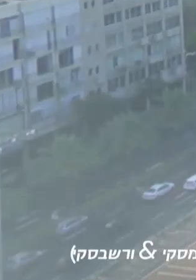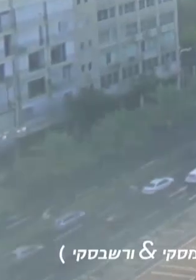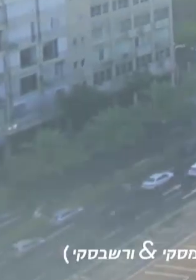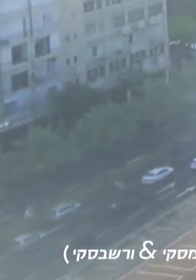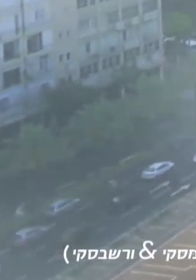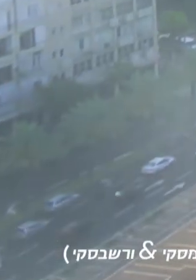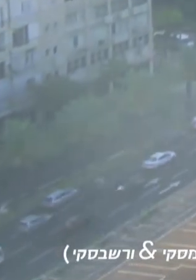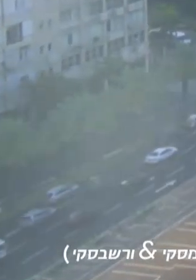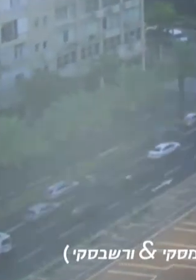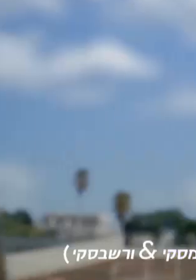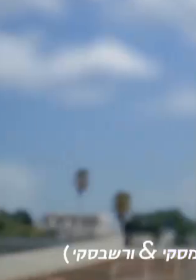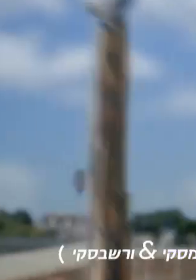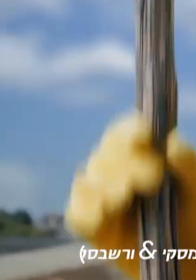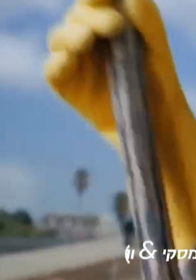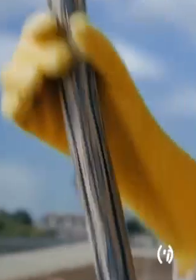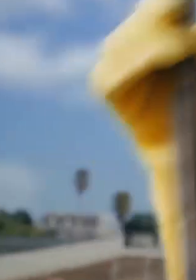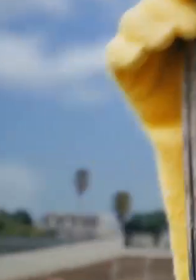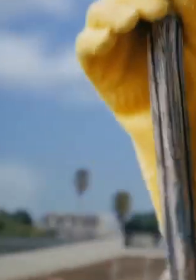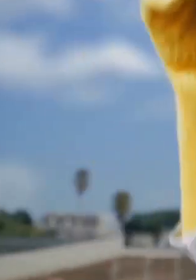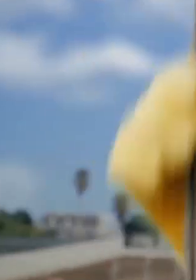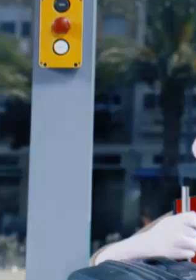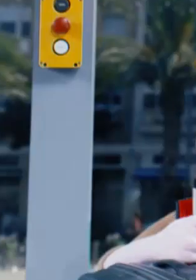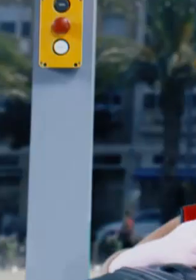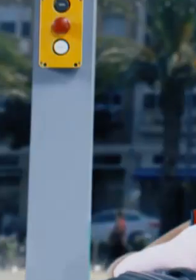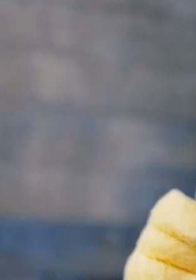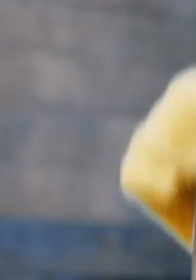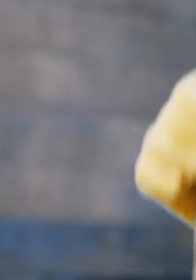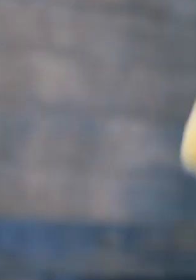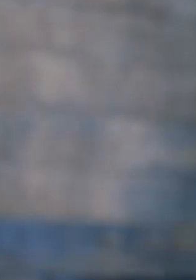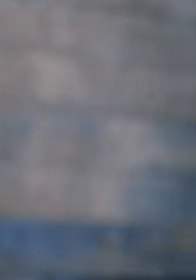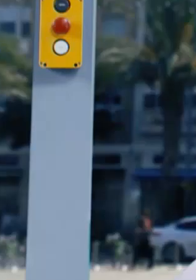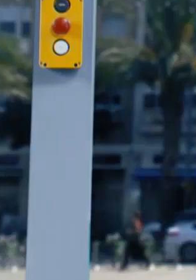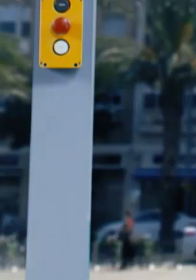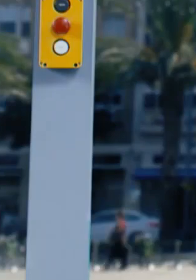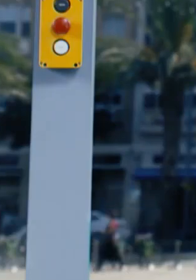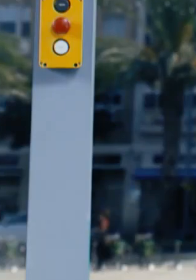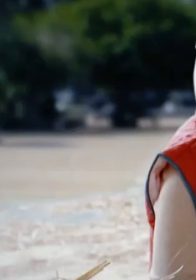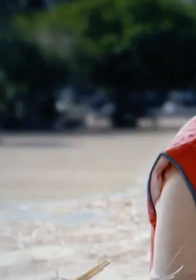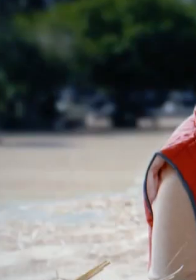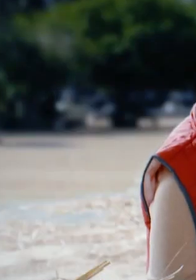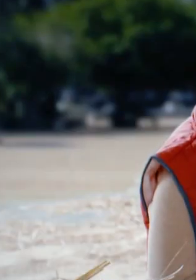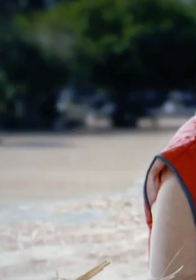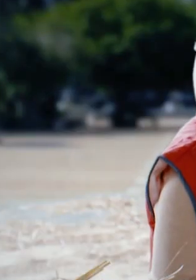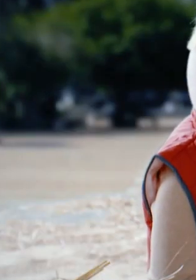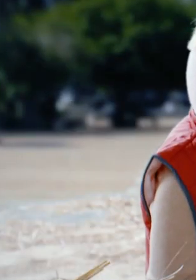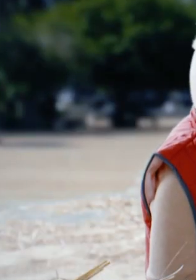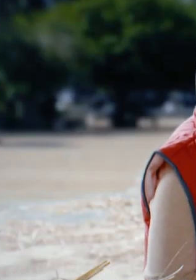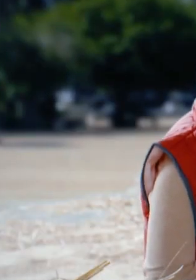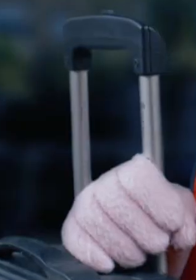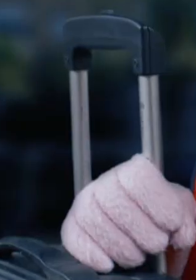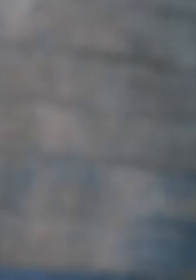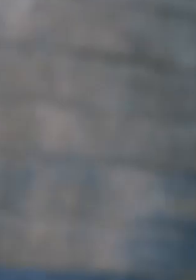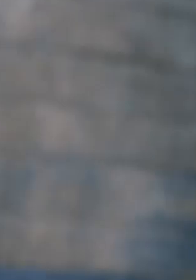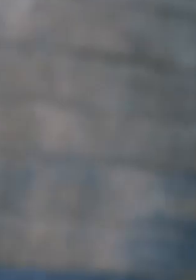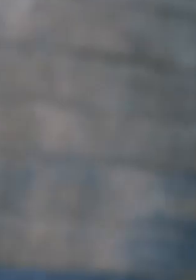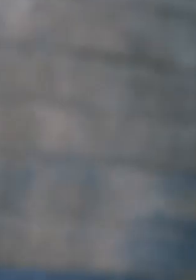קדימה למה, כנסי בלי שאלות. מה אלף לשחר וגיע ביתו מבול? עצור, אנטילופה. אני? איך תעלה ואין לך בצוג? מה